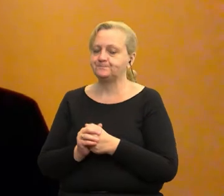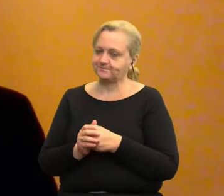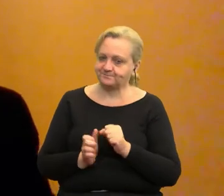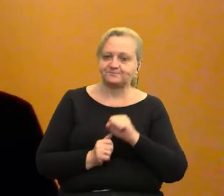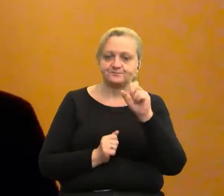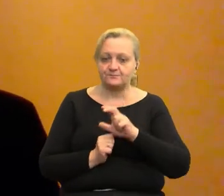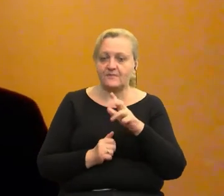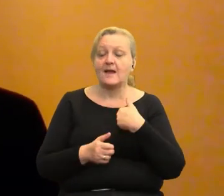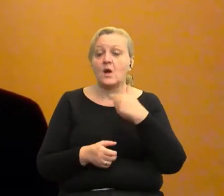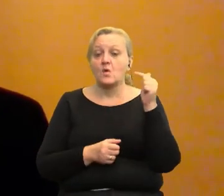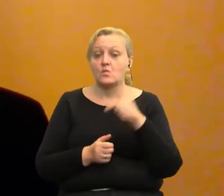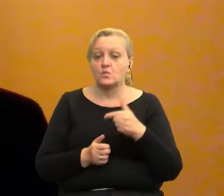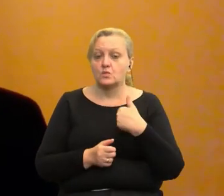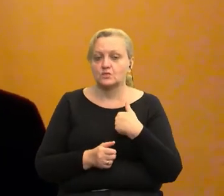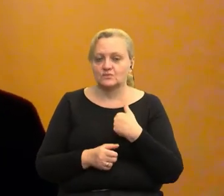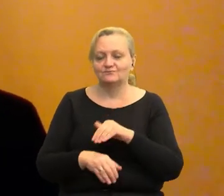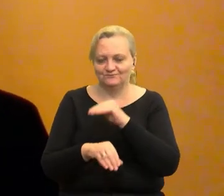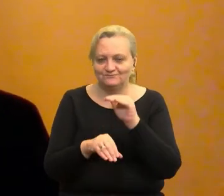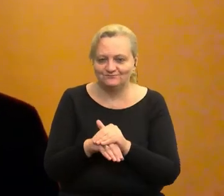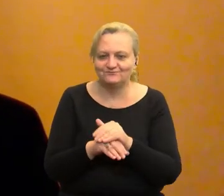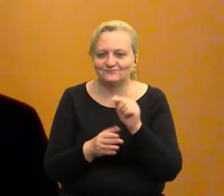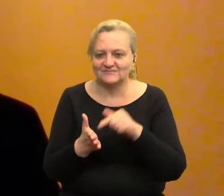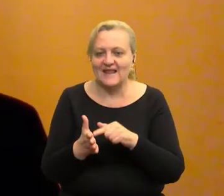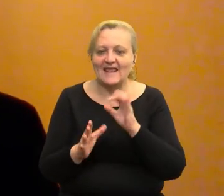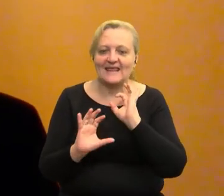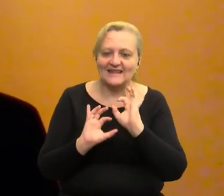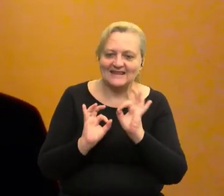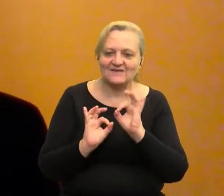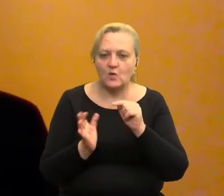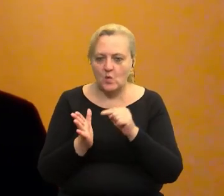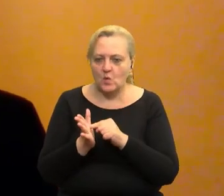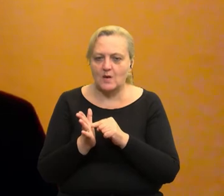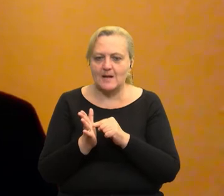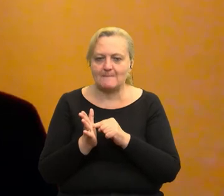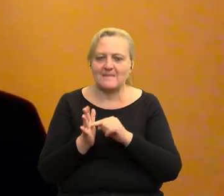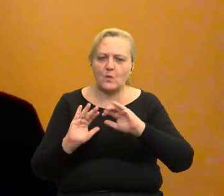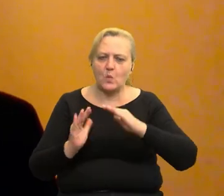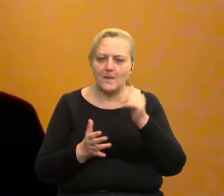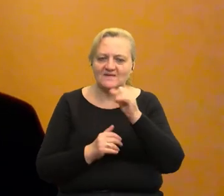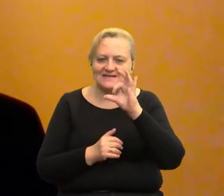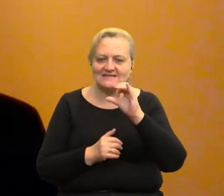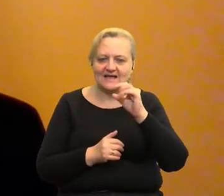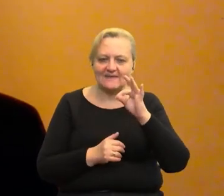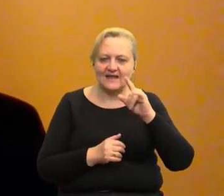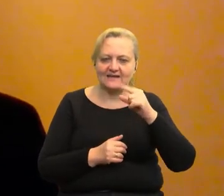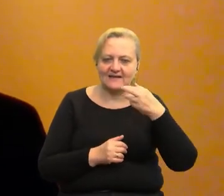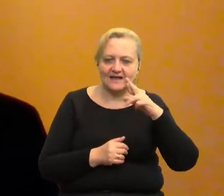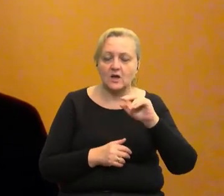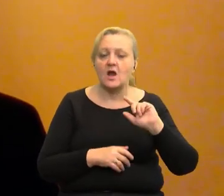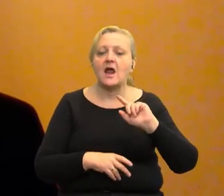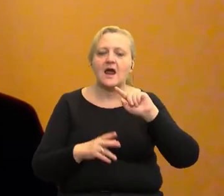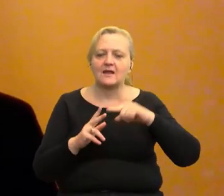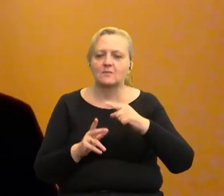No, muszę niestety zgodzić się z tym, że dane satelitarne są właśnie głównie wykorzystywane przez administrację